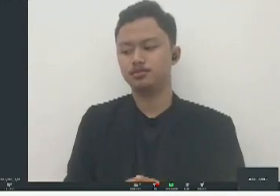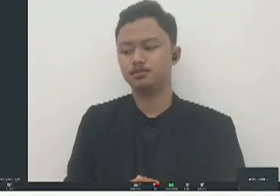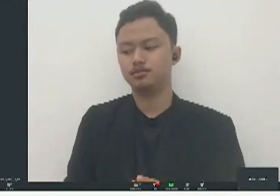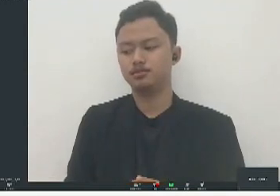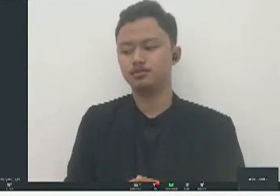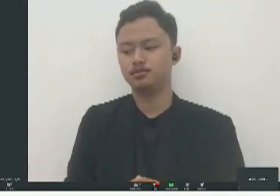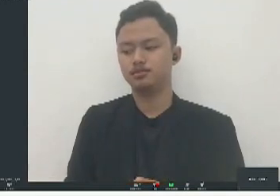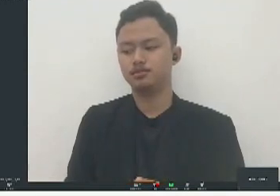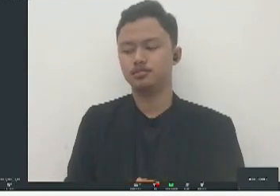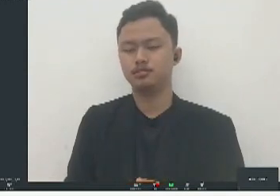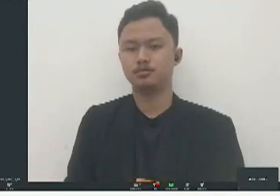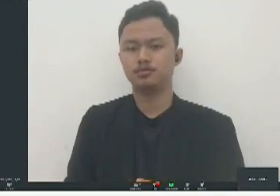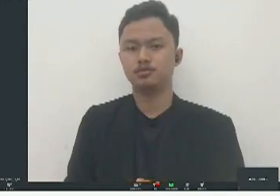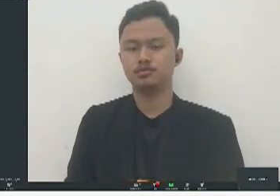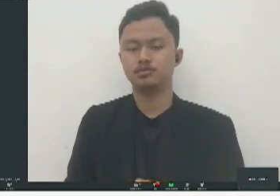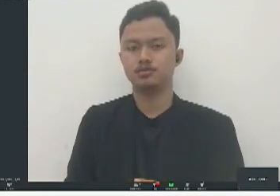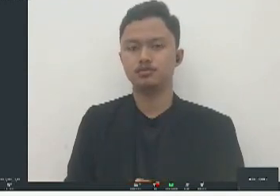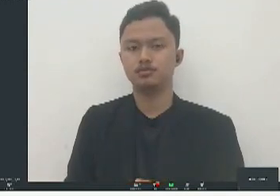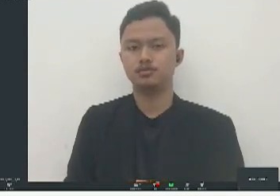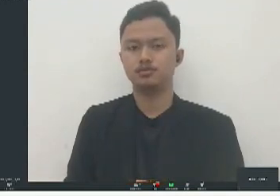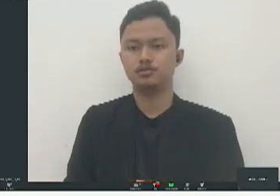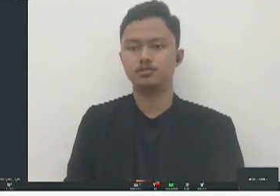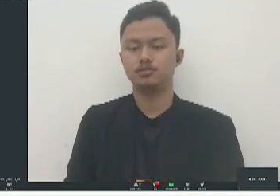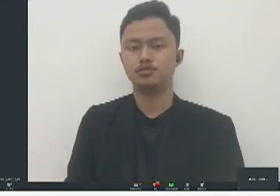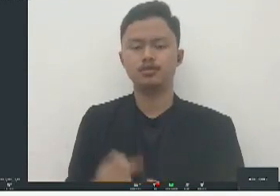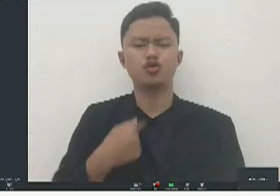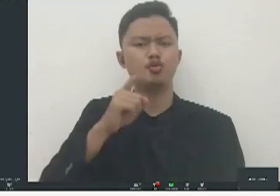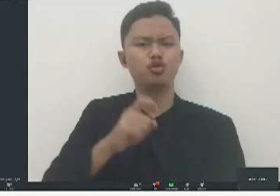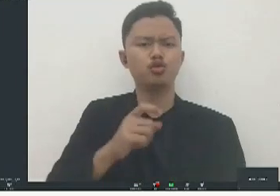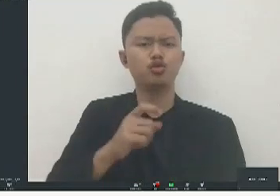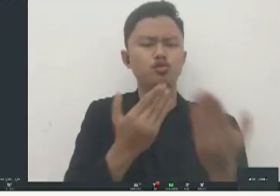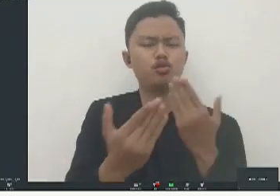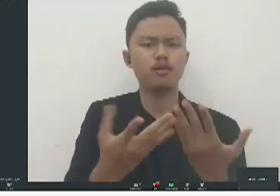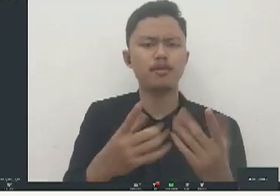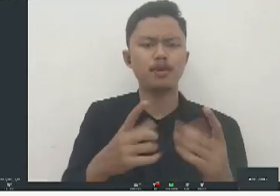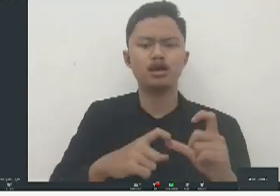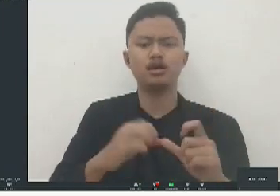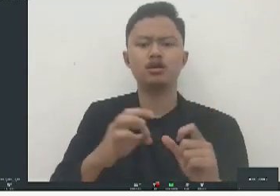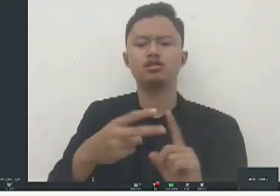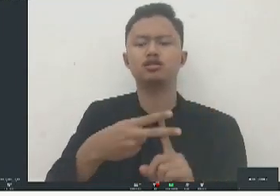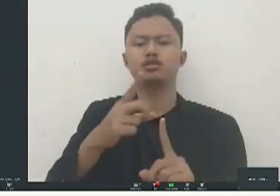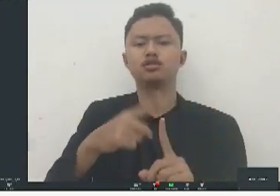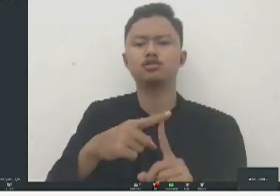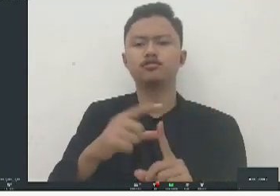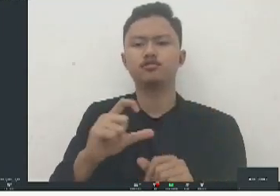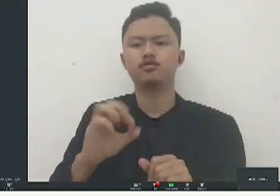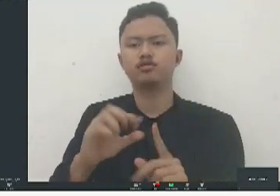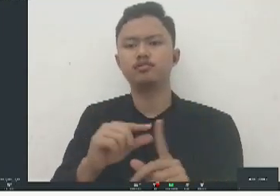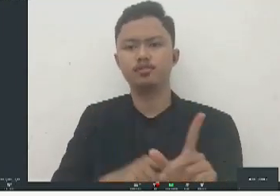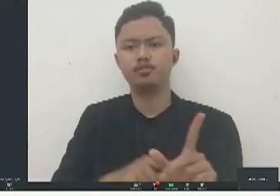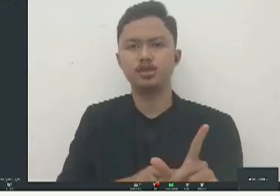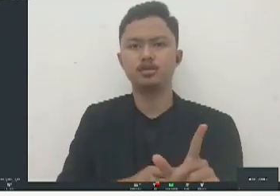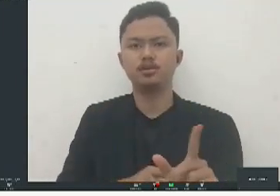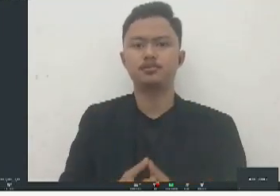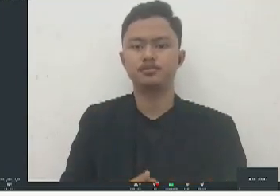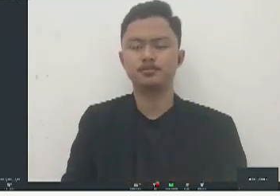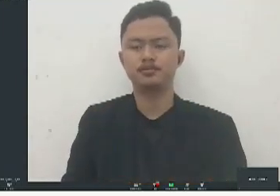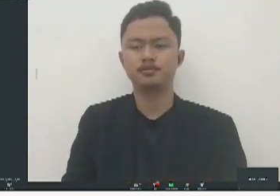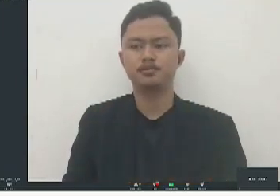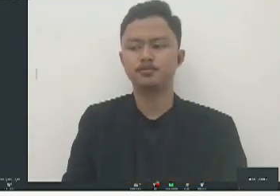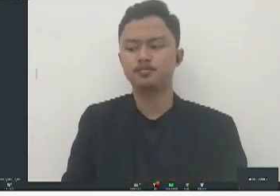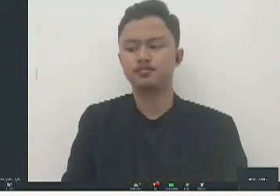komunikasi misalnya kayak saya butuh bukunya dalam bentuk shop copy kan waktu itu kita belajar tentang aneka itu ya tentang